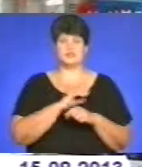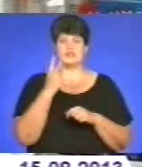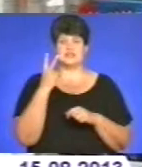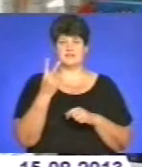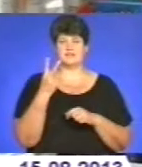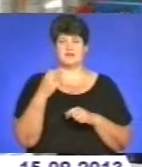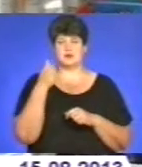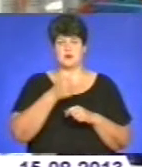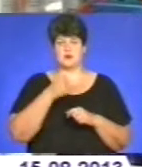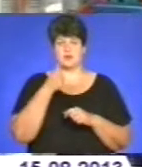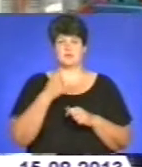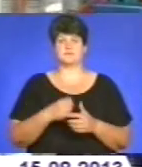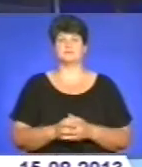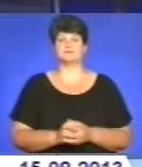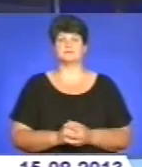сезони, як мінімум.